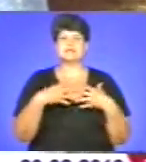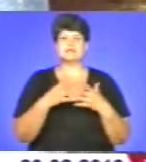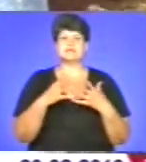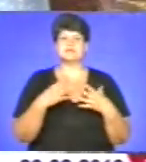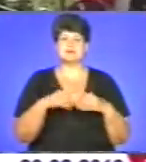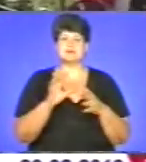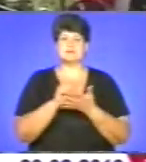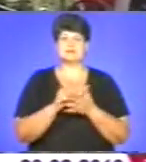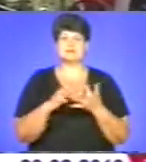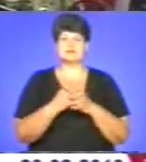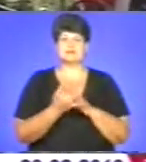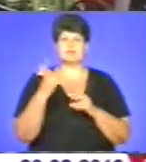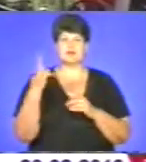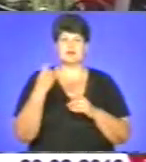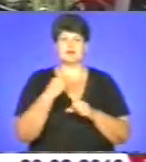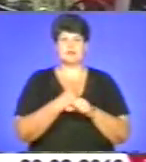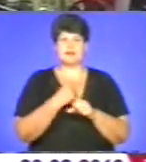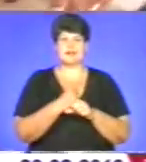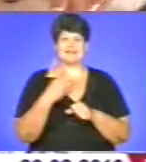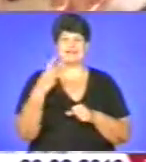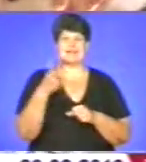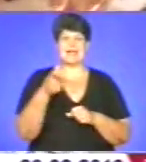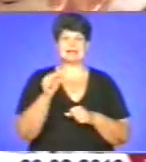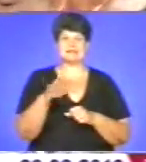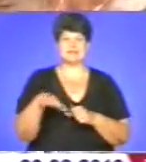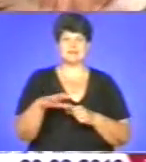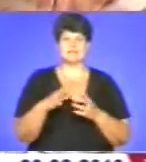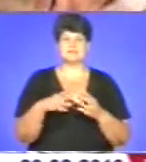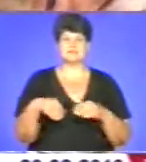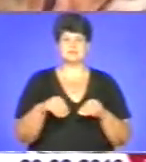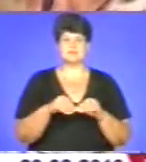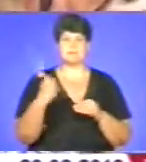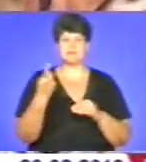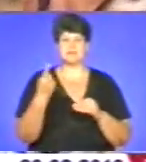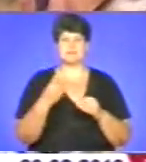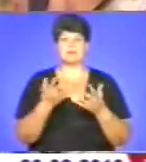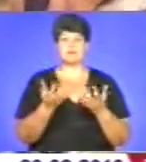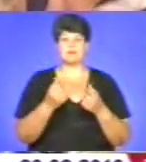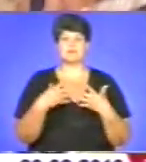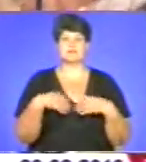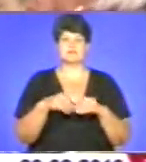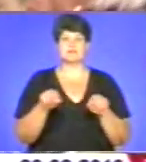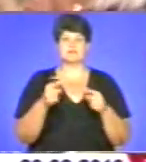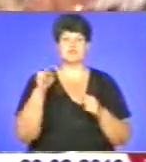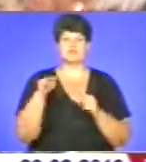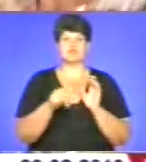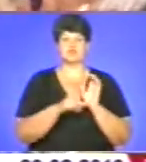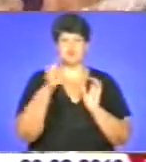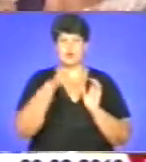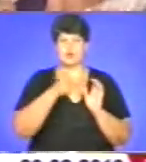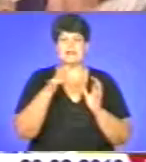господарством і обробляє понад 30 гектарів землі. Перша прийомна сім'я в Треблянському районі створена 2006 року.